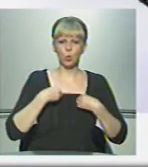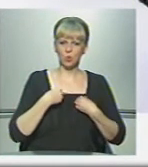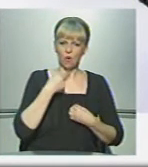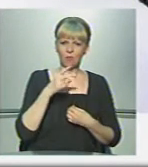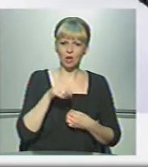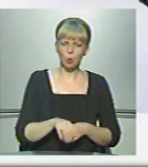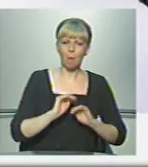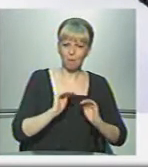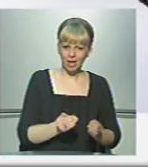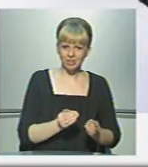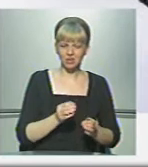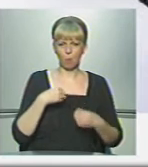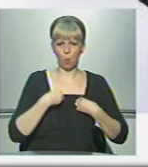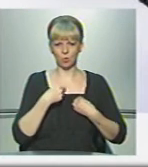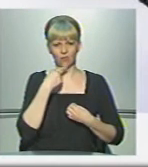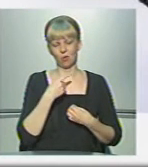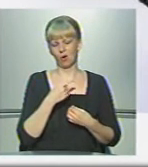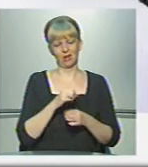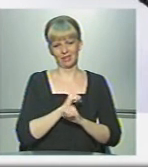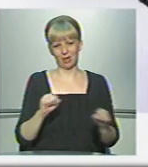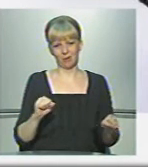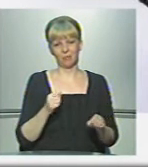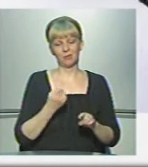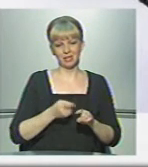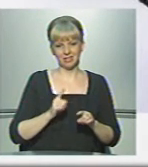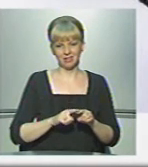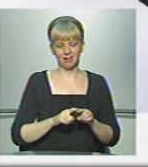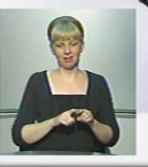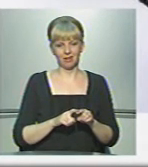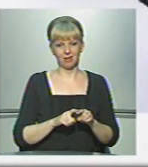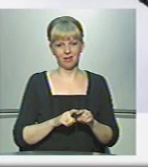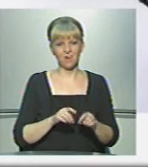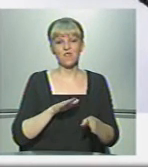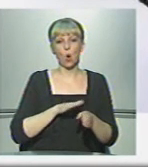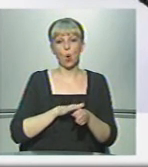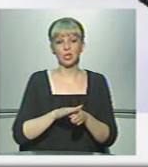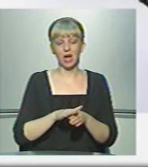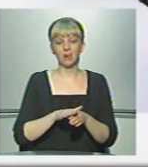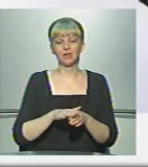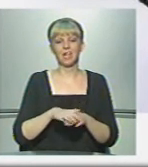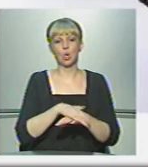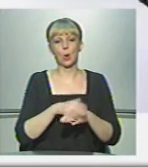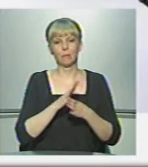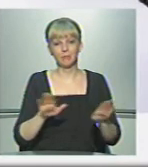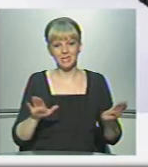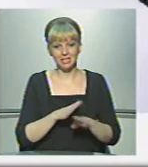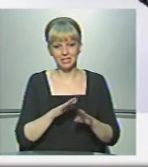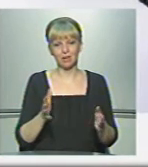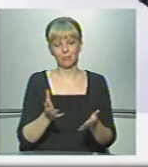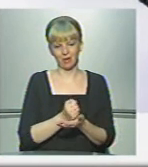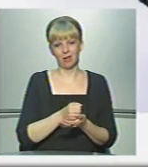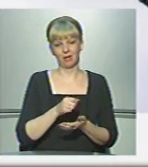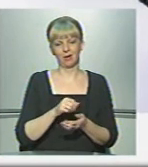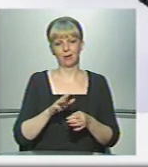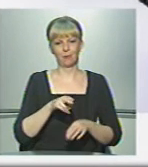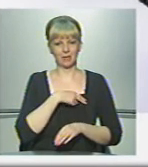говорять, а тут менше по гуцульській говорять, зовсім не можна. І саме НАСА, виконавець автентичних пісень, зайняла спеціальний